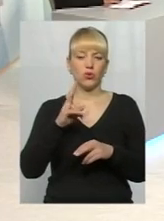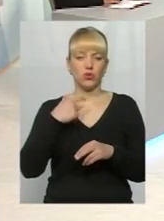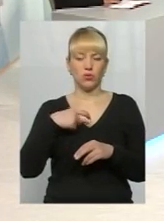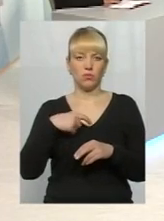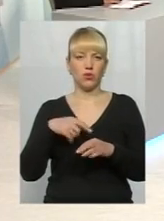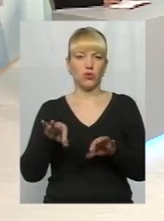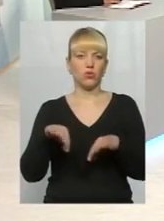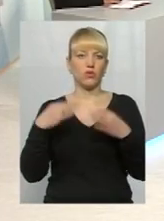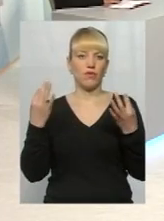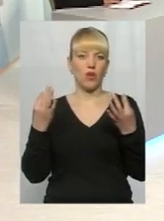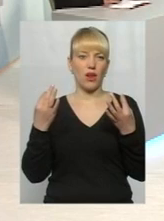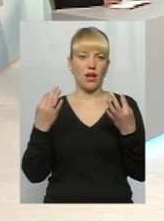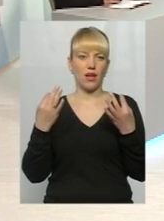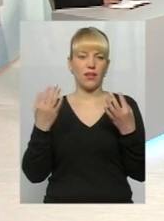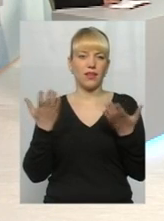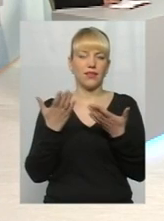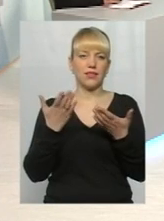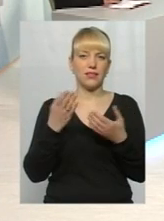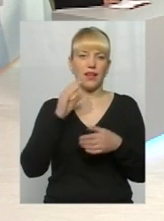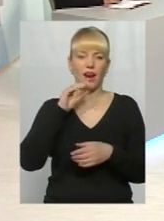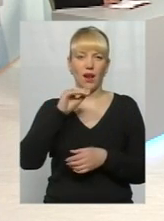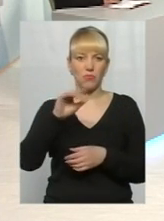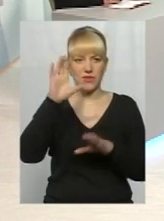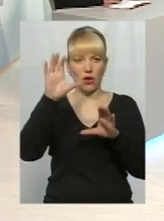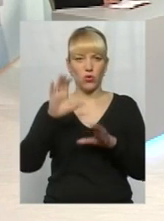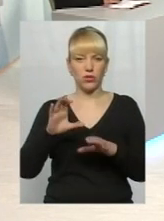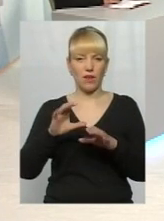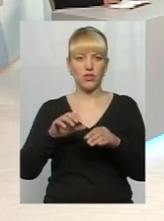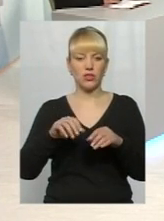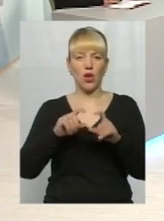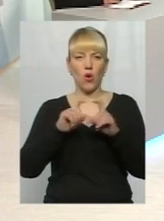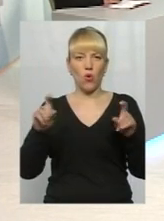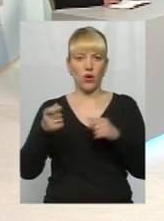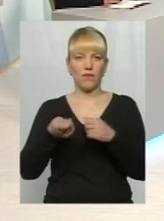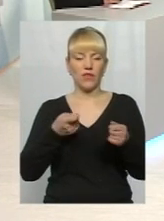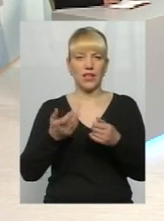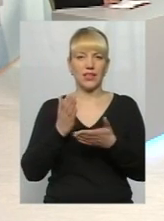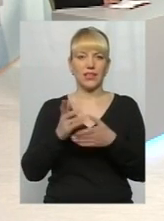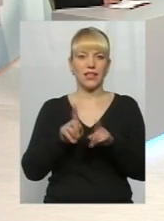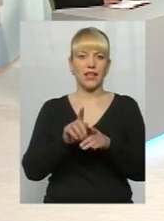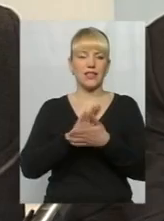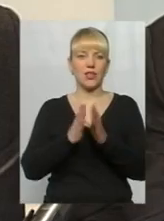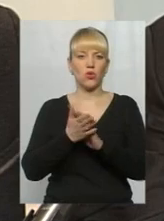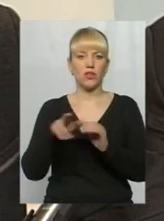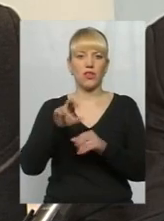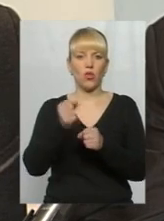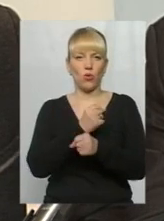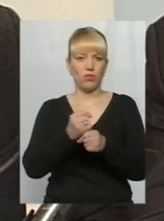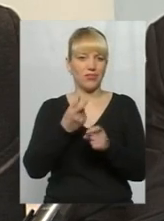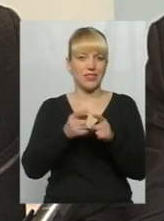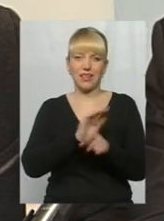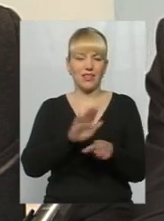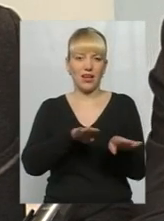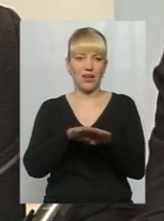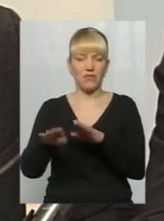певні репліки в законодавчих органах влади, і доходить ситуація навіть до бійок. Це ж не рівень політичної культури.